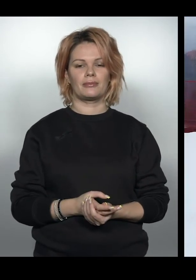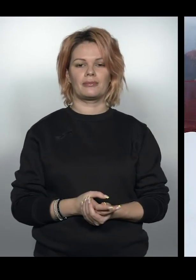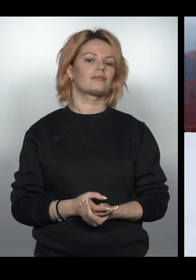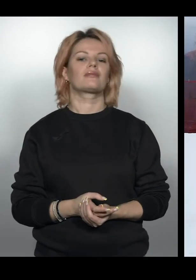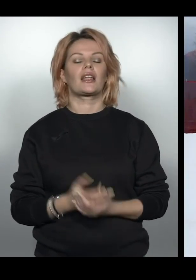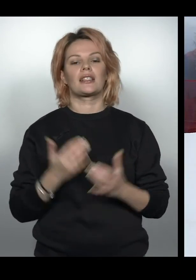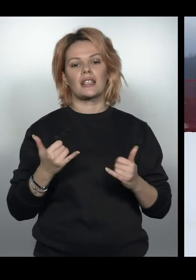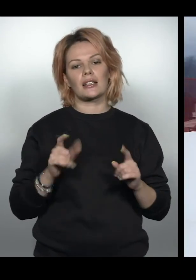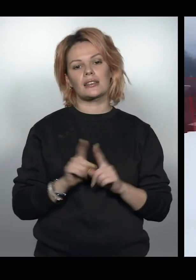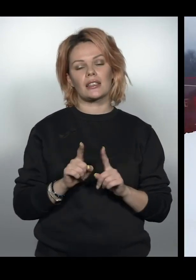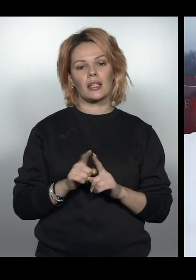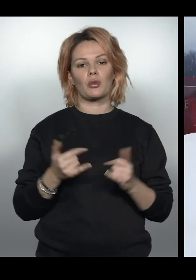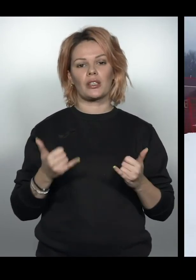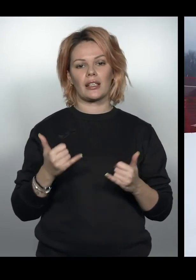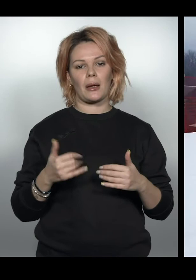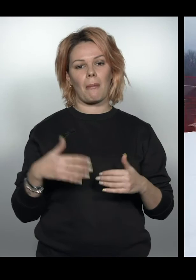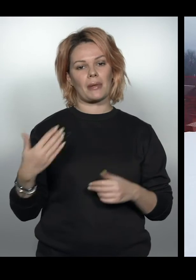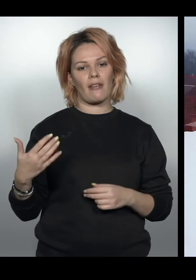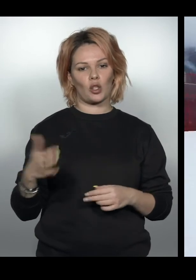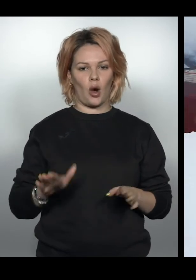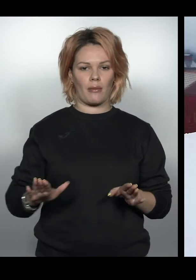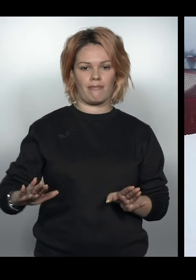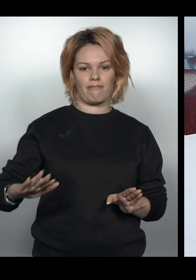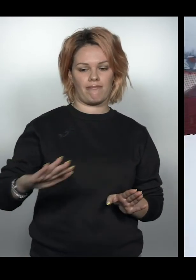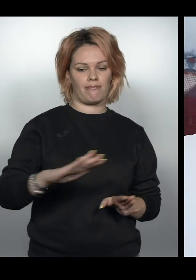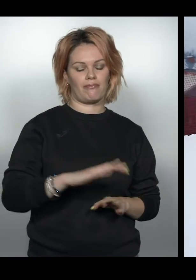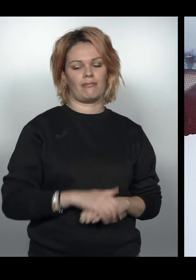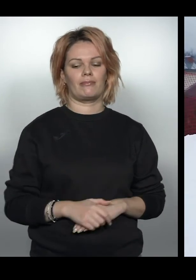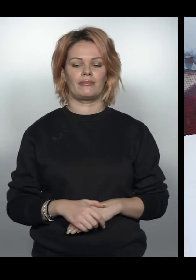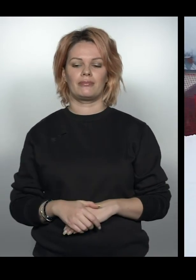Зараз так само, тільки права нога. Права.